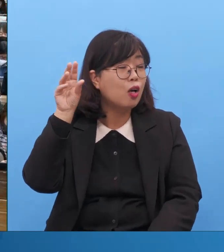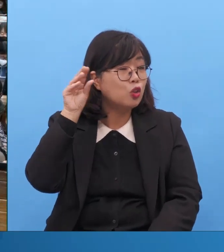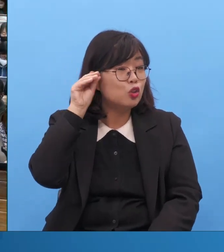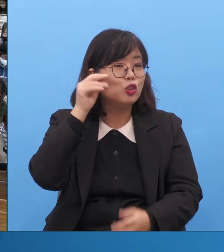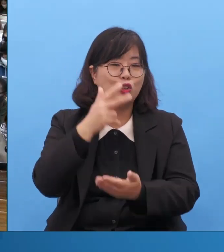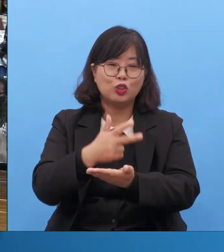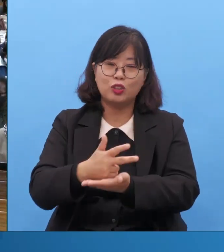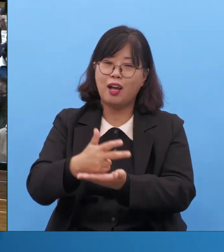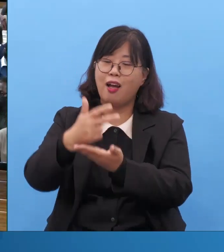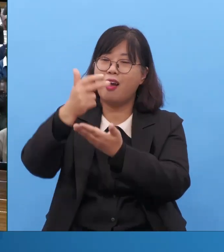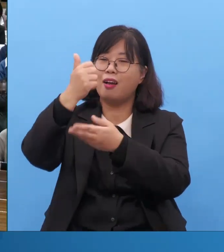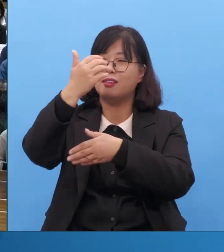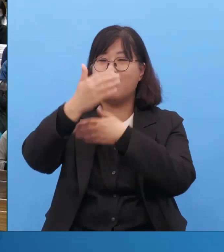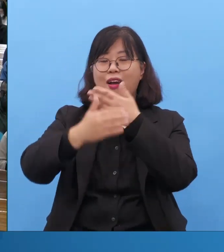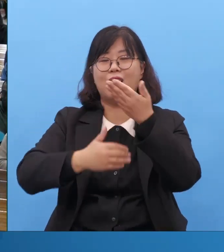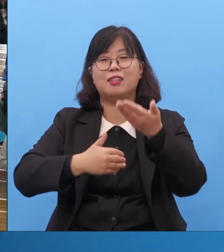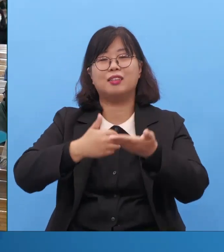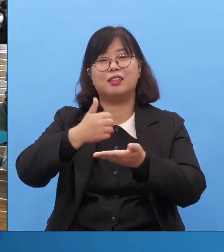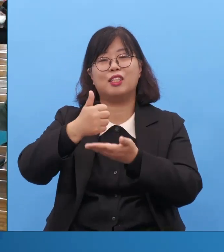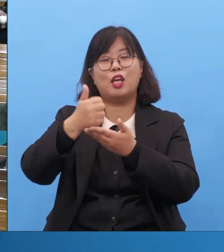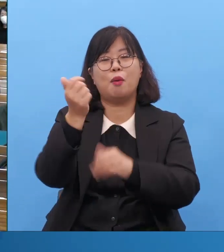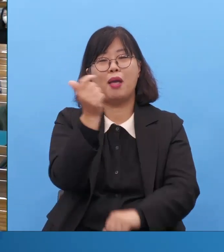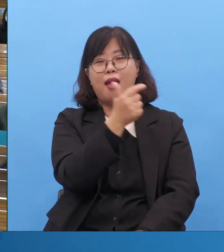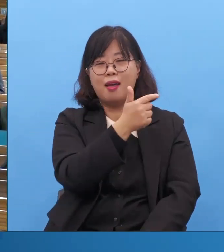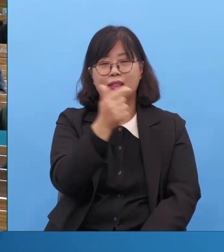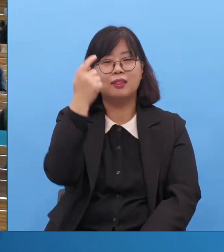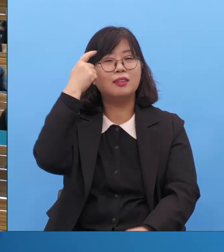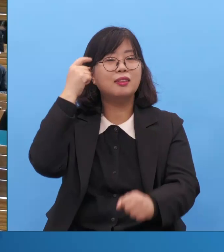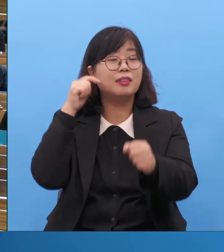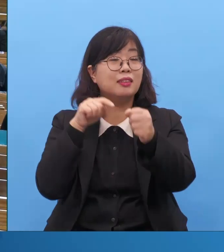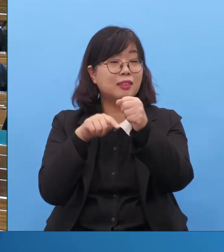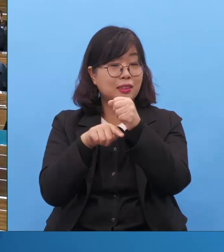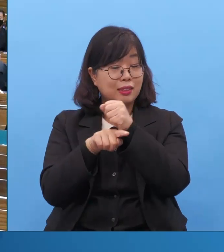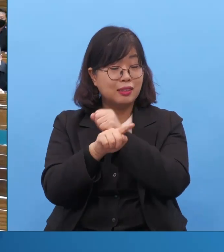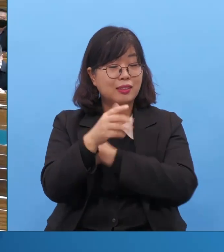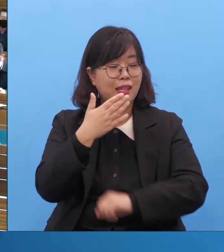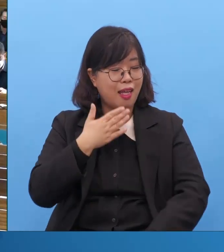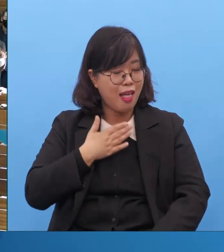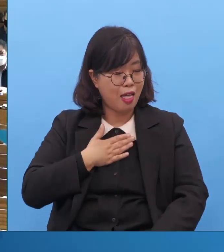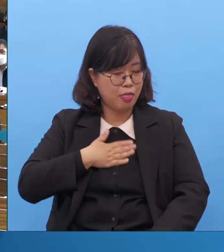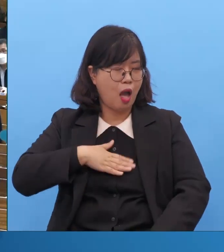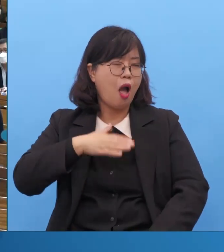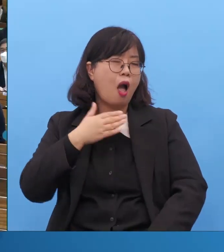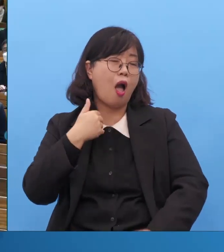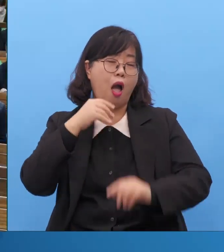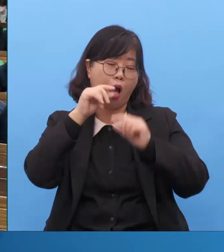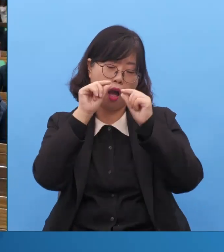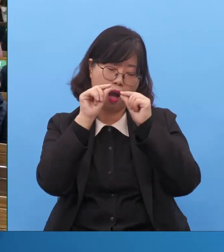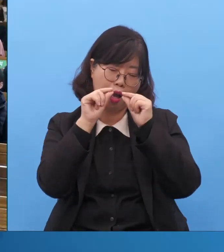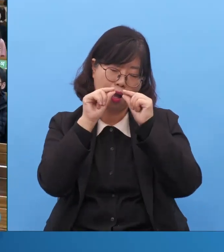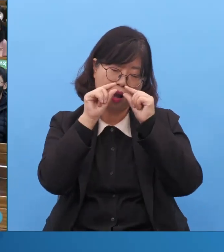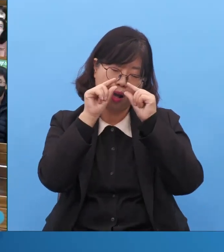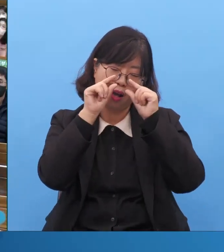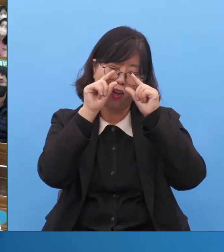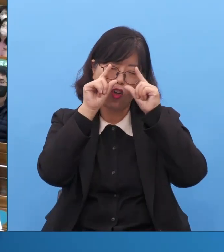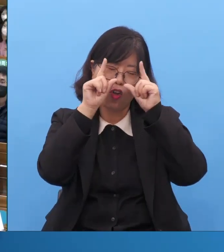주 하나님의 그 뜻을 알